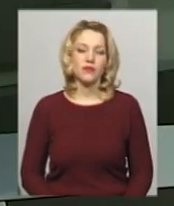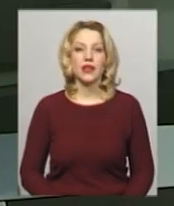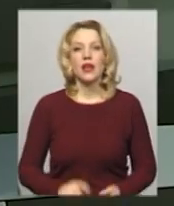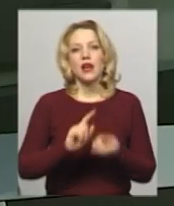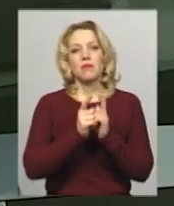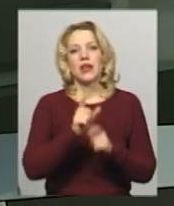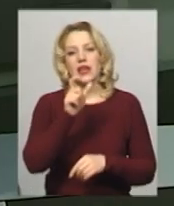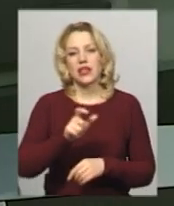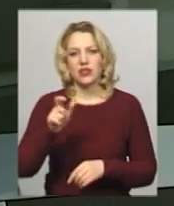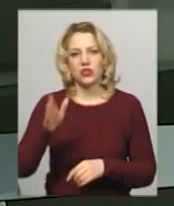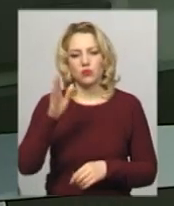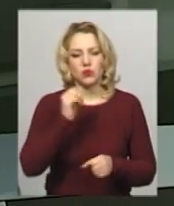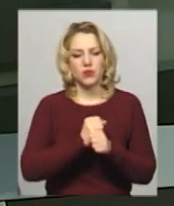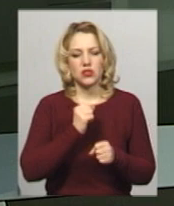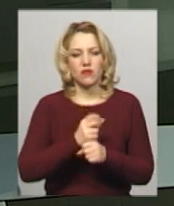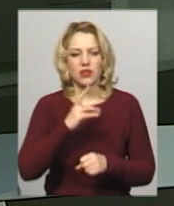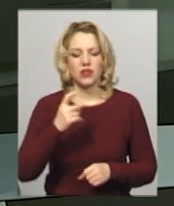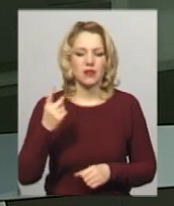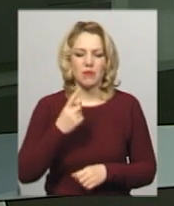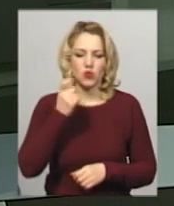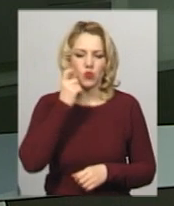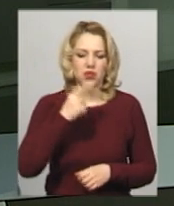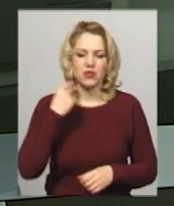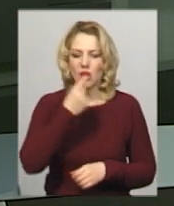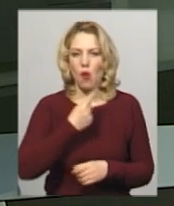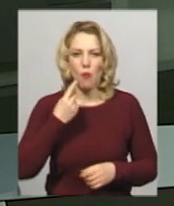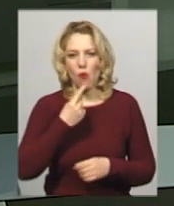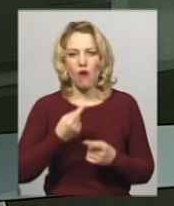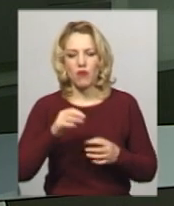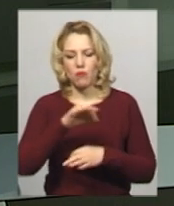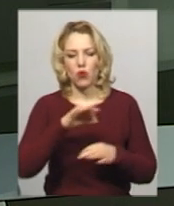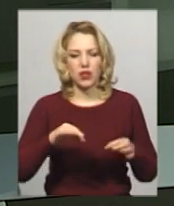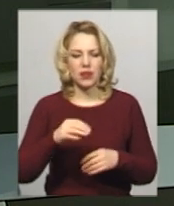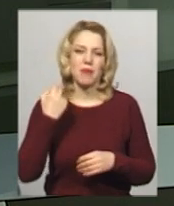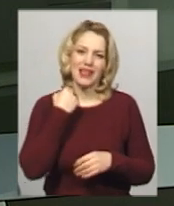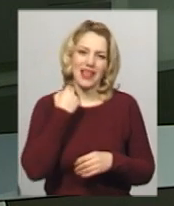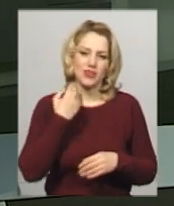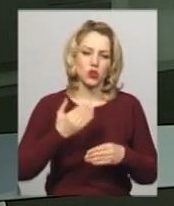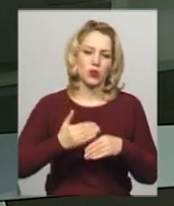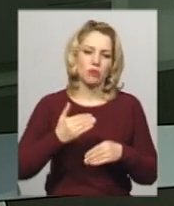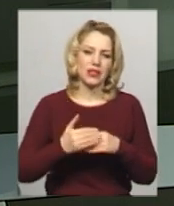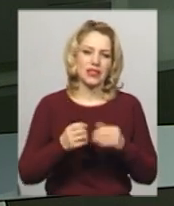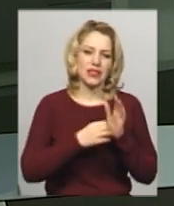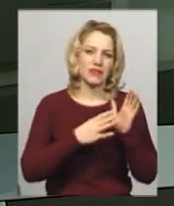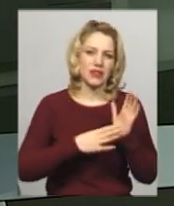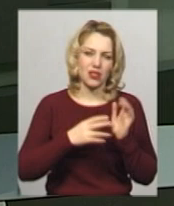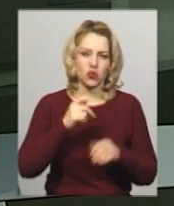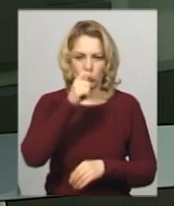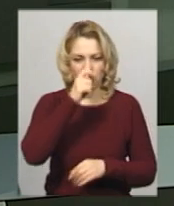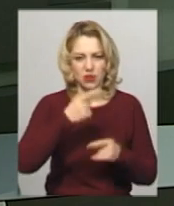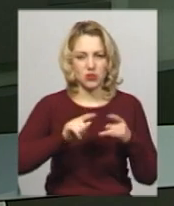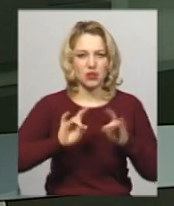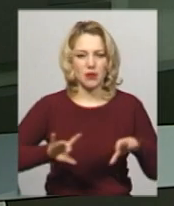Перекладачі працюватимуть над першим україномовним перекладом британської п'єси 19-25 квітня у Хмельницькому. Про це